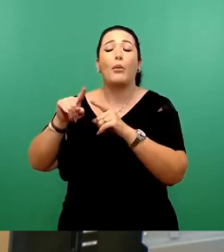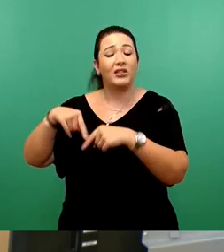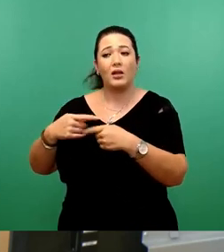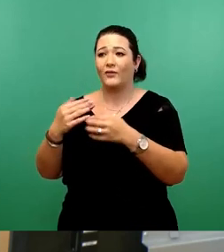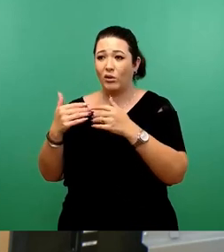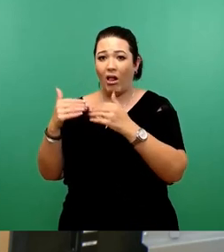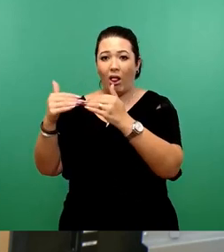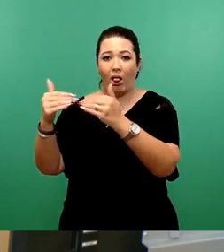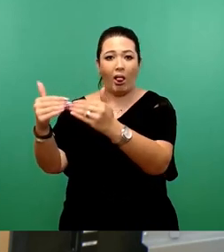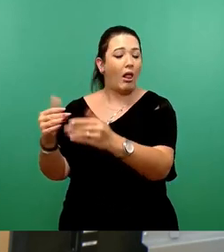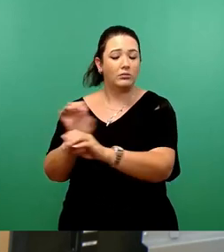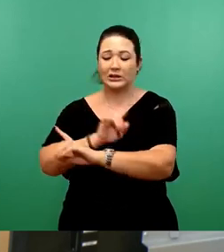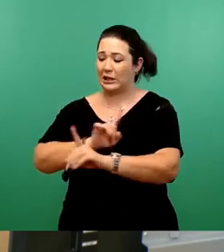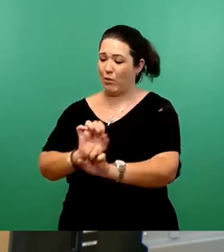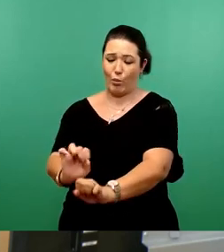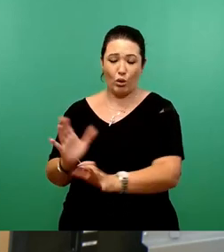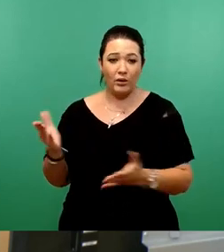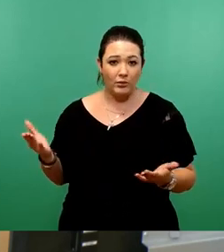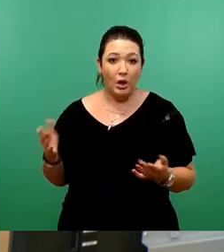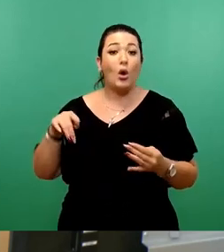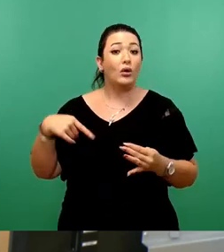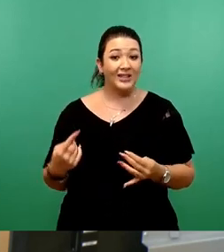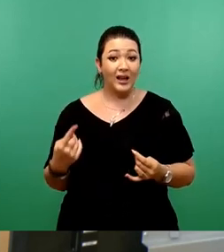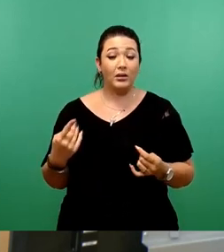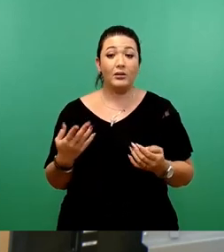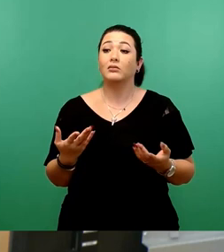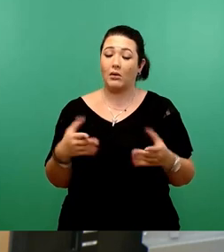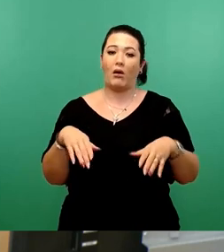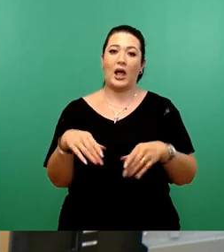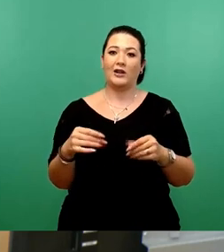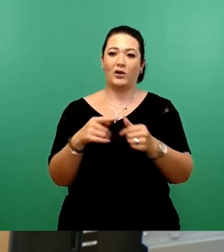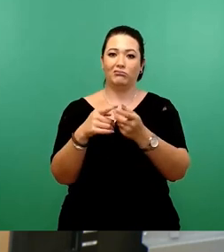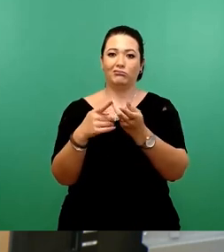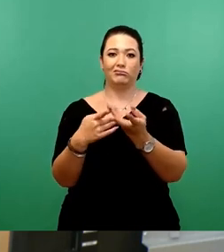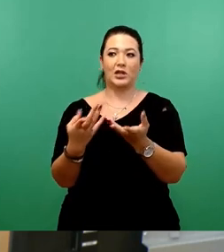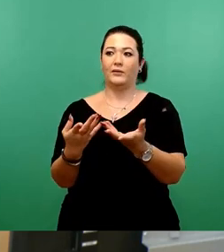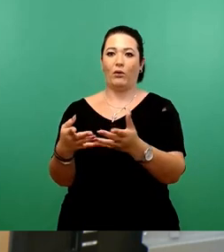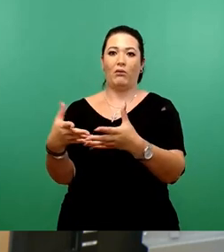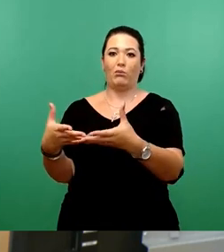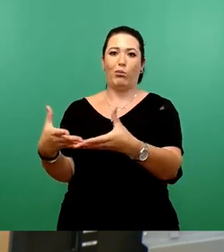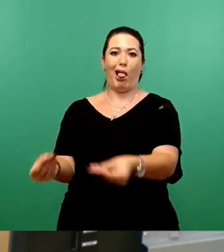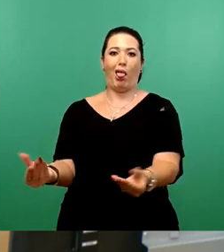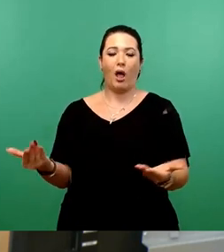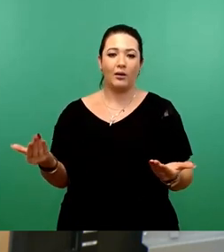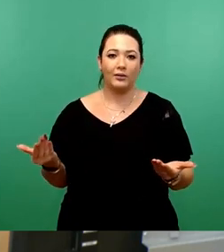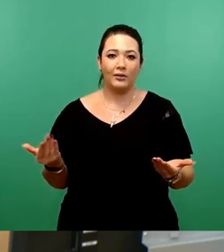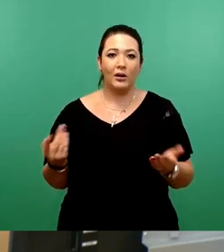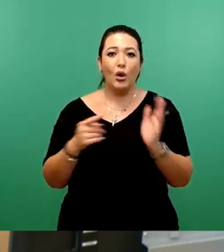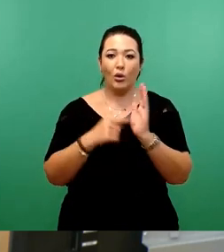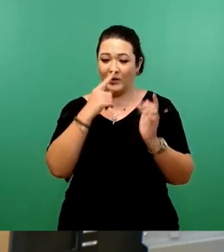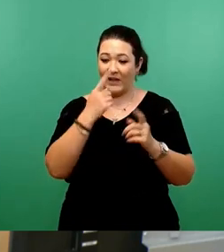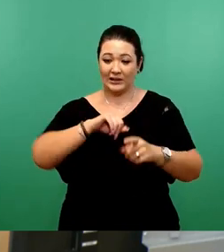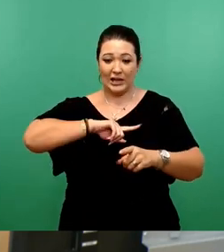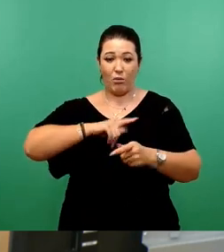Punkt, dann gehen halt Sachen kaputt. Weil, wenn ich nicht mehr handlungsfähig bin, wenn ich eine